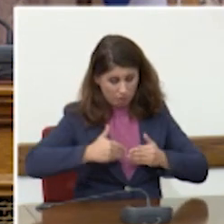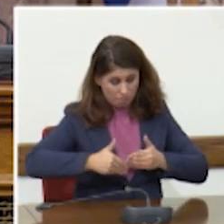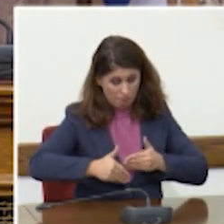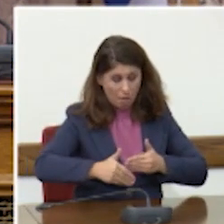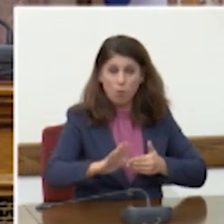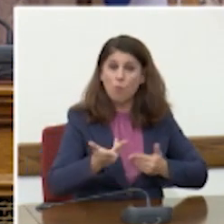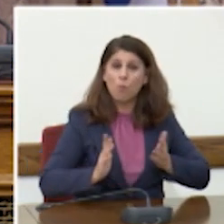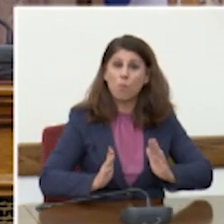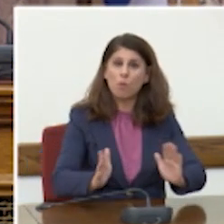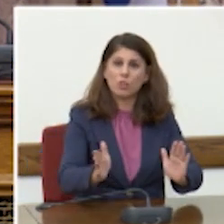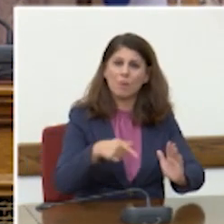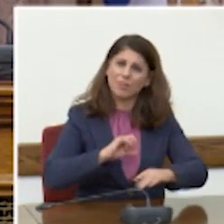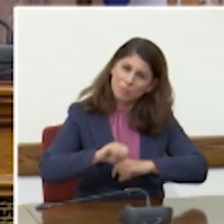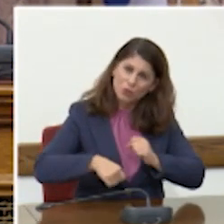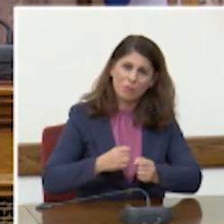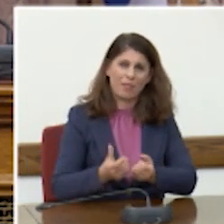οι προσπάθειες.